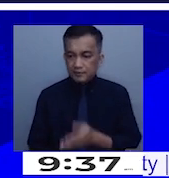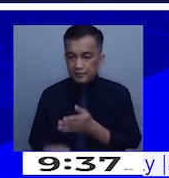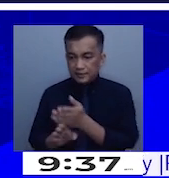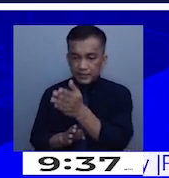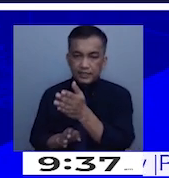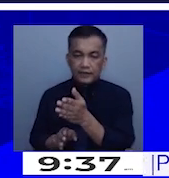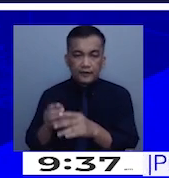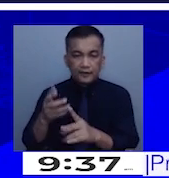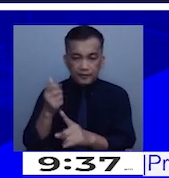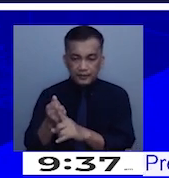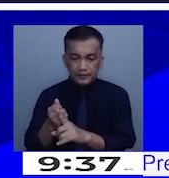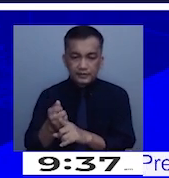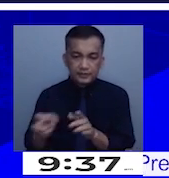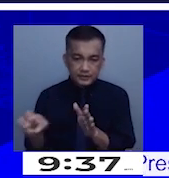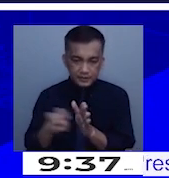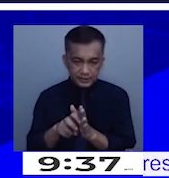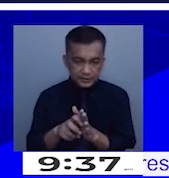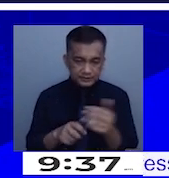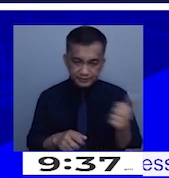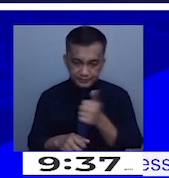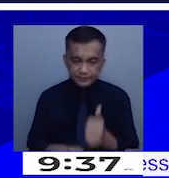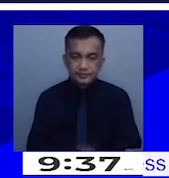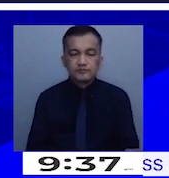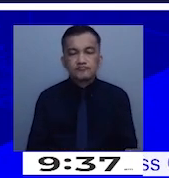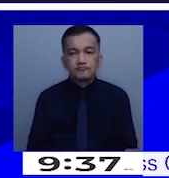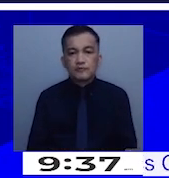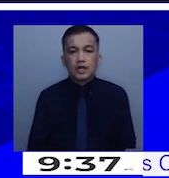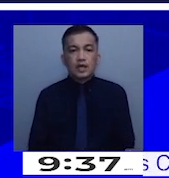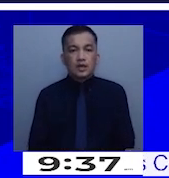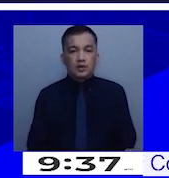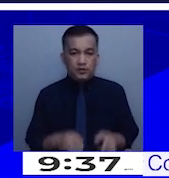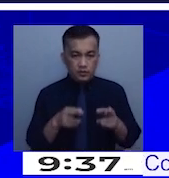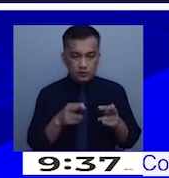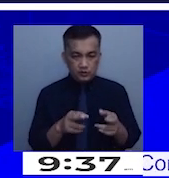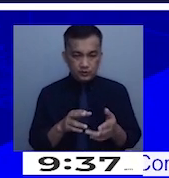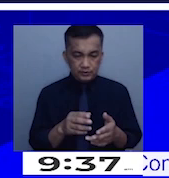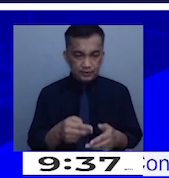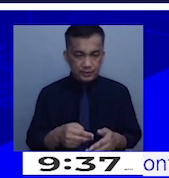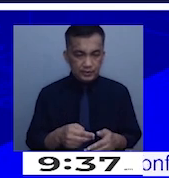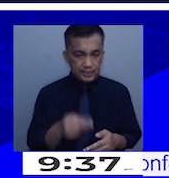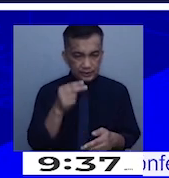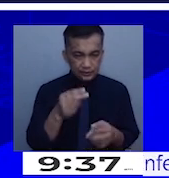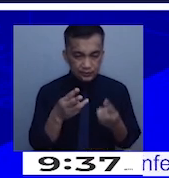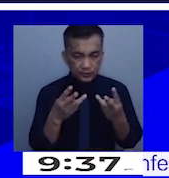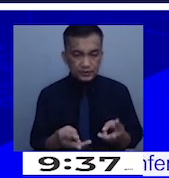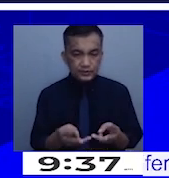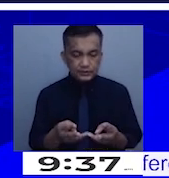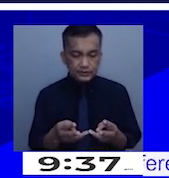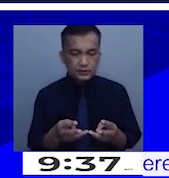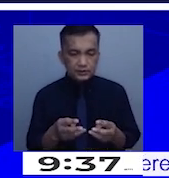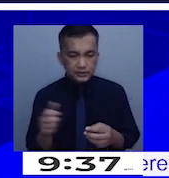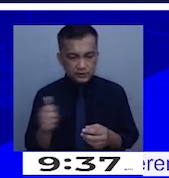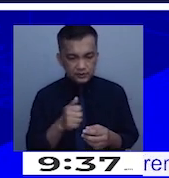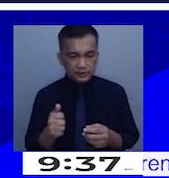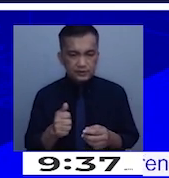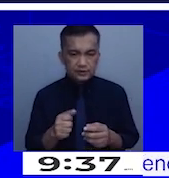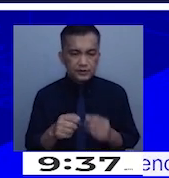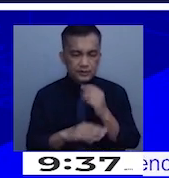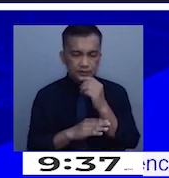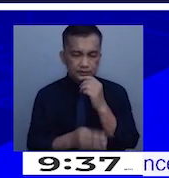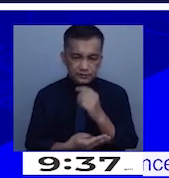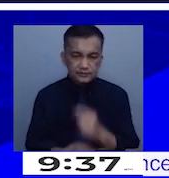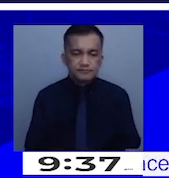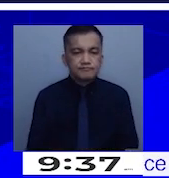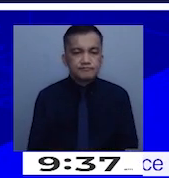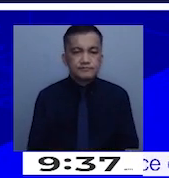passenger transport by road. Medyo mataas yung kanyang weight din doon sa transport basket. At yung